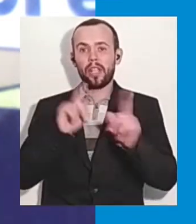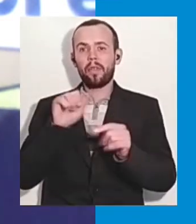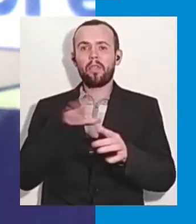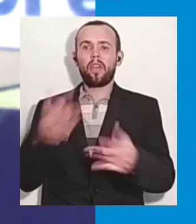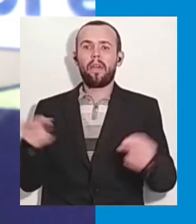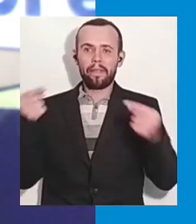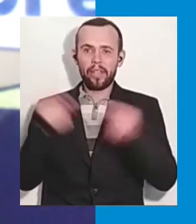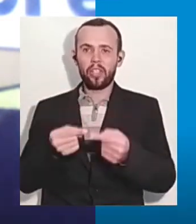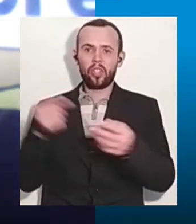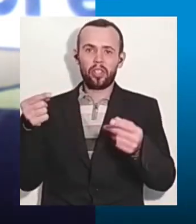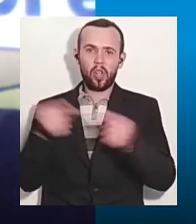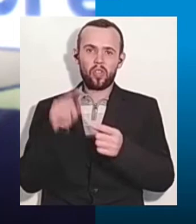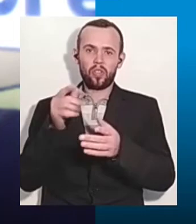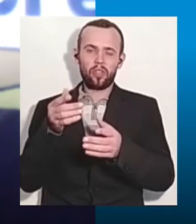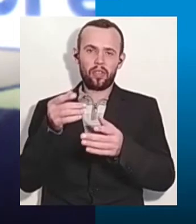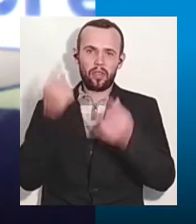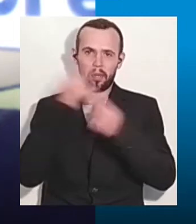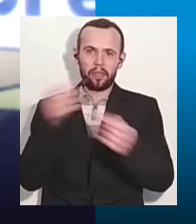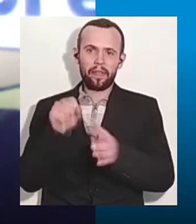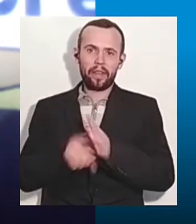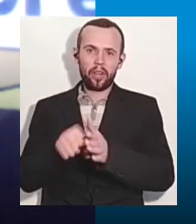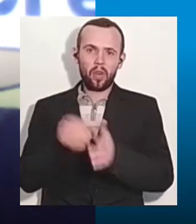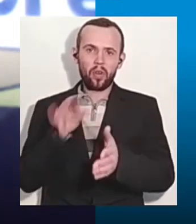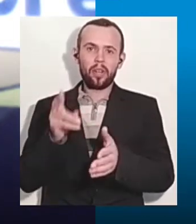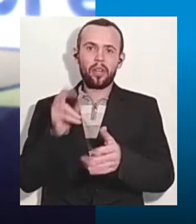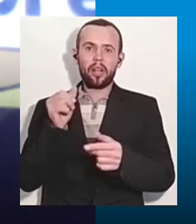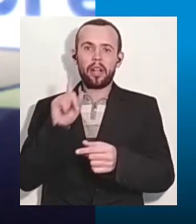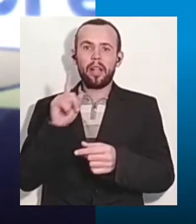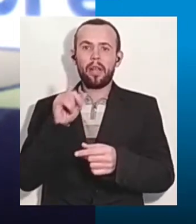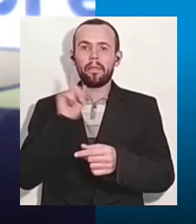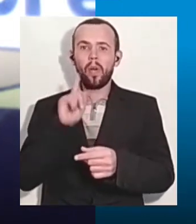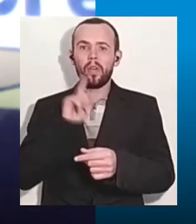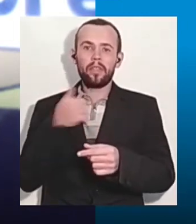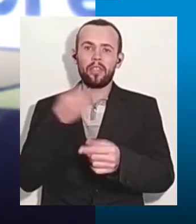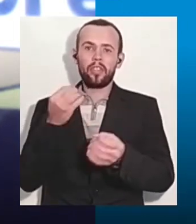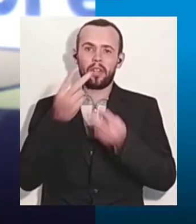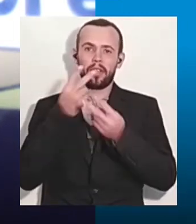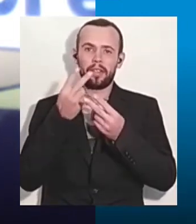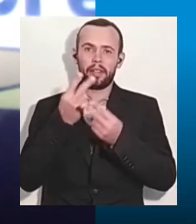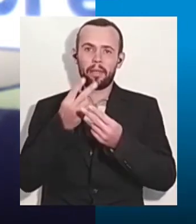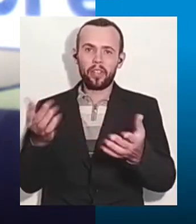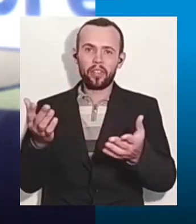соціальних зв'язків, а в даний час ми вже знаємо, що 9 місяців заборонені